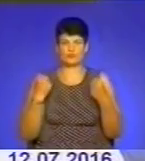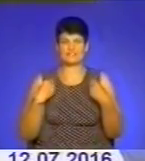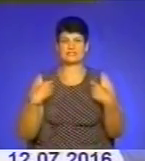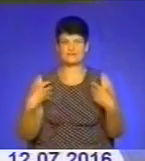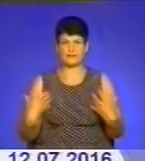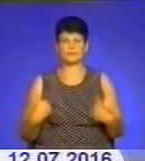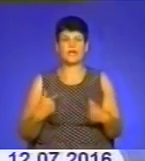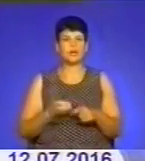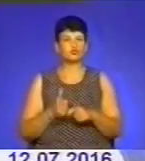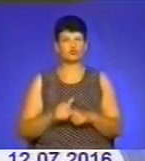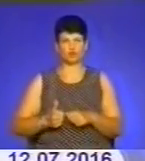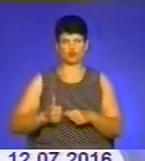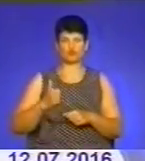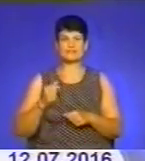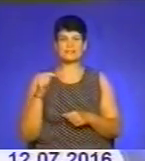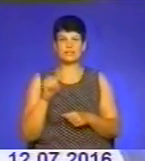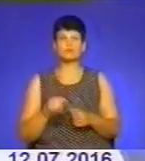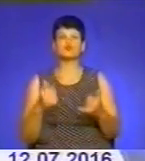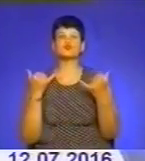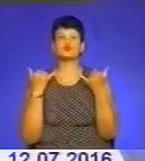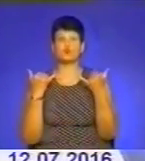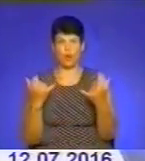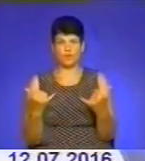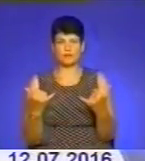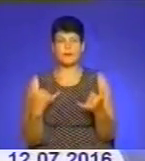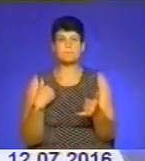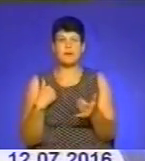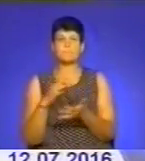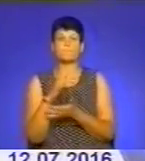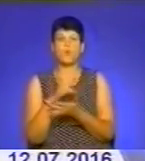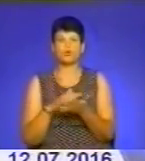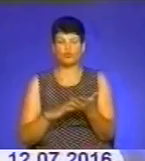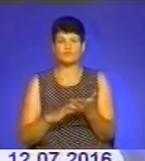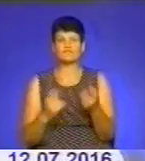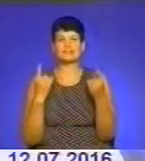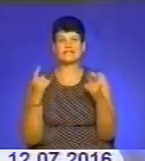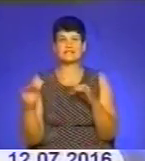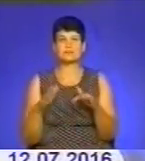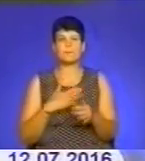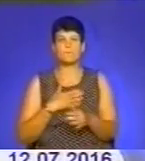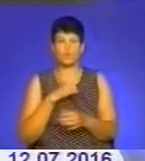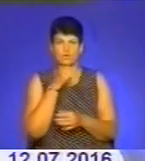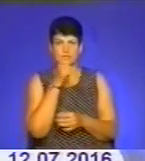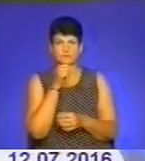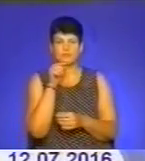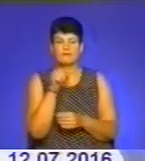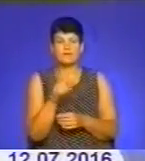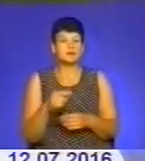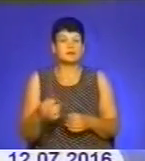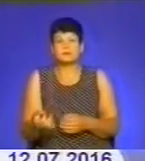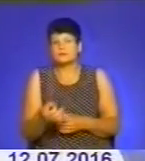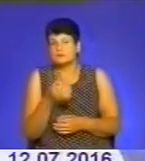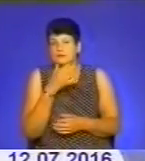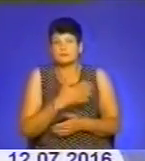горжуся тим, що сьогодні ми продовжуємо великі справи мого діда, тому що він захоплювався